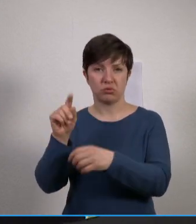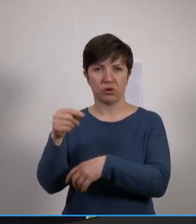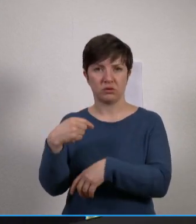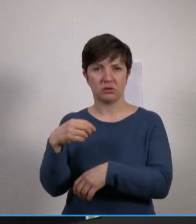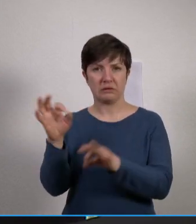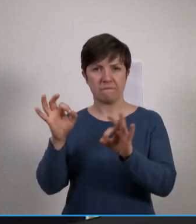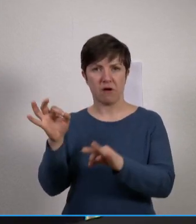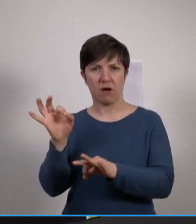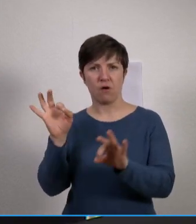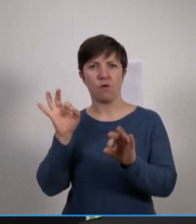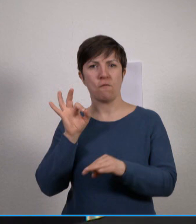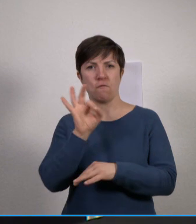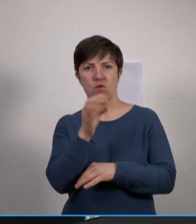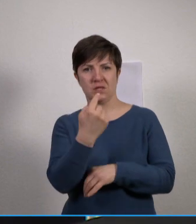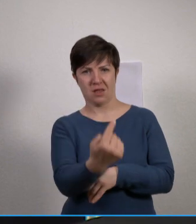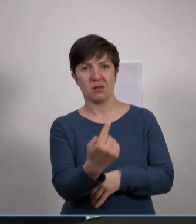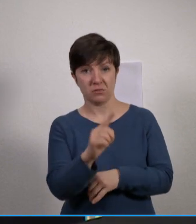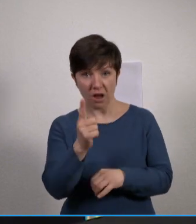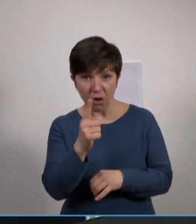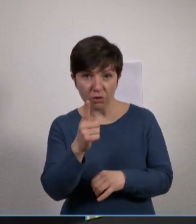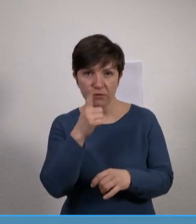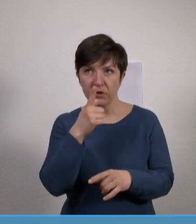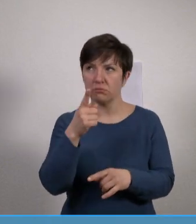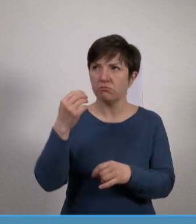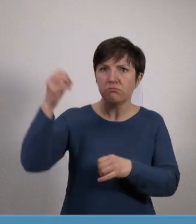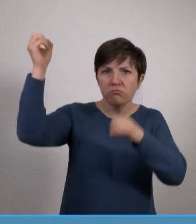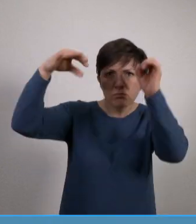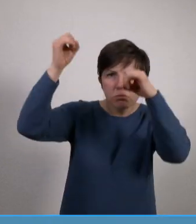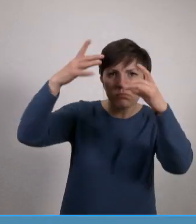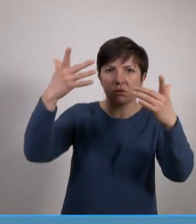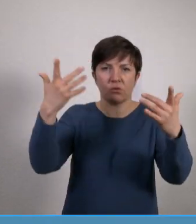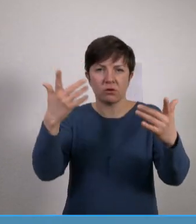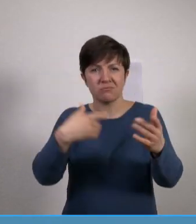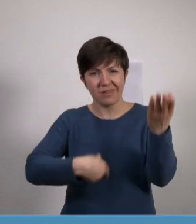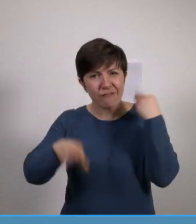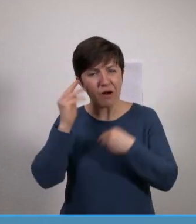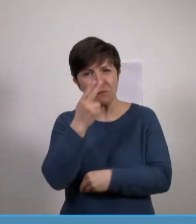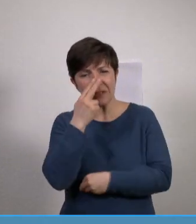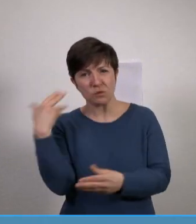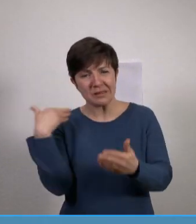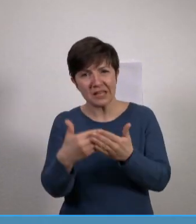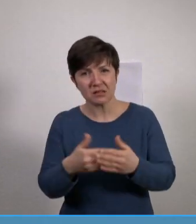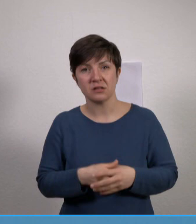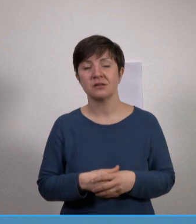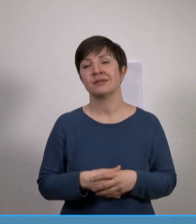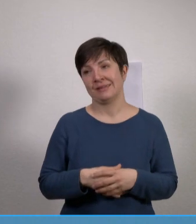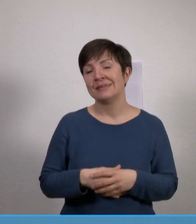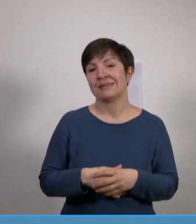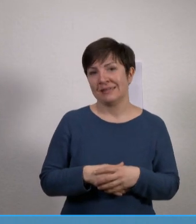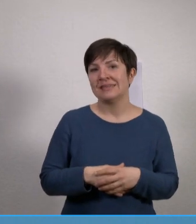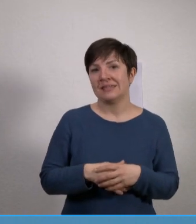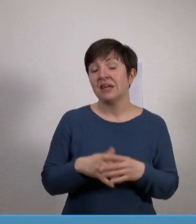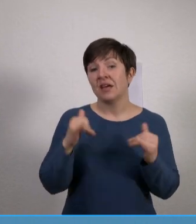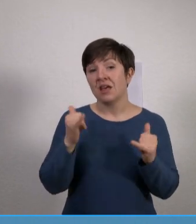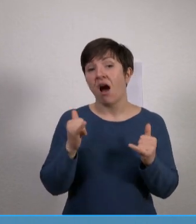dazu, in Beschuss zu geraten. Was haben Sie da für Erfahrungen bislang gemacht? Also da ist natürlich ein maximales